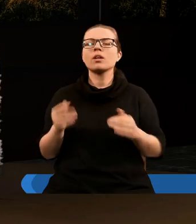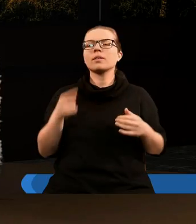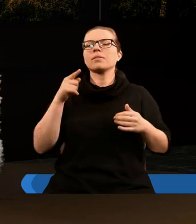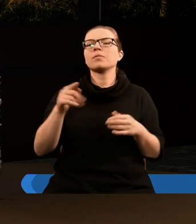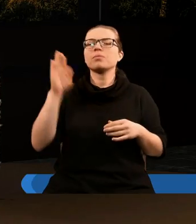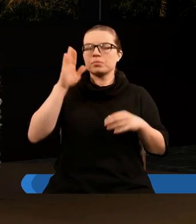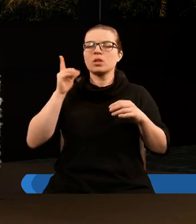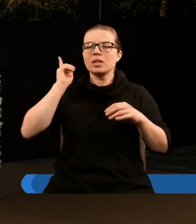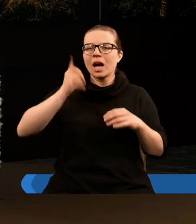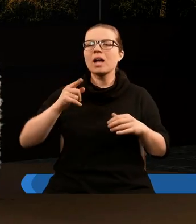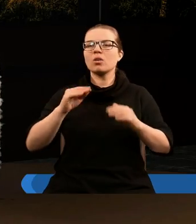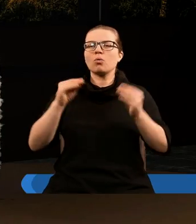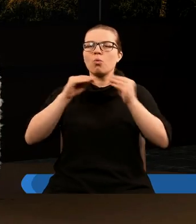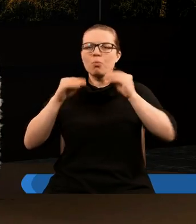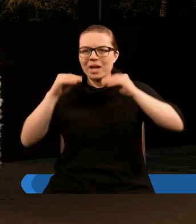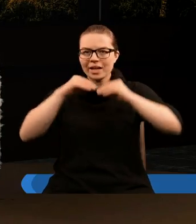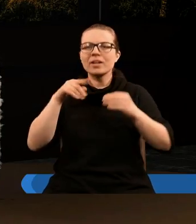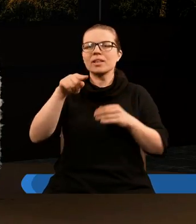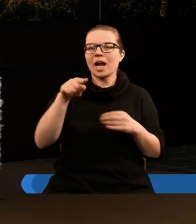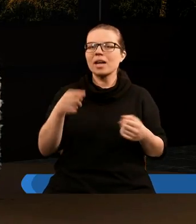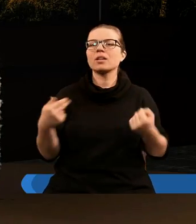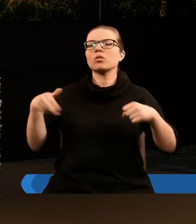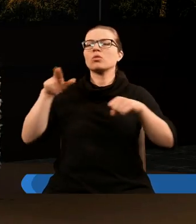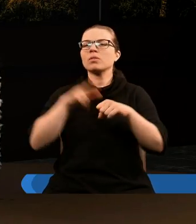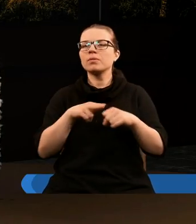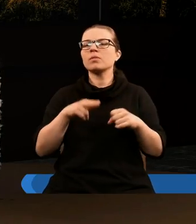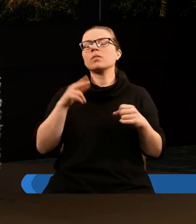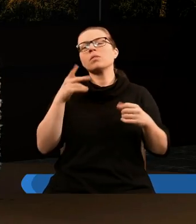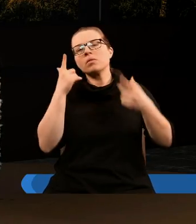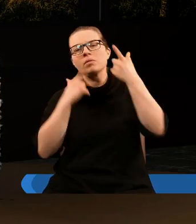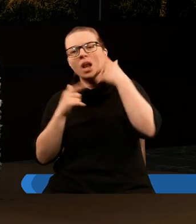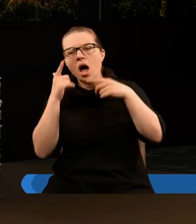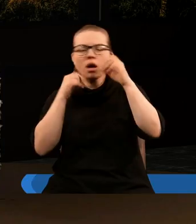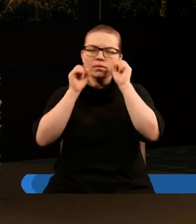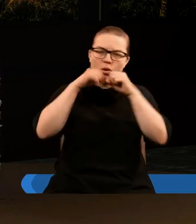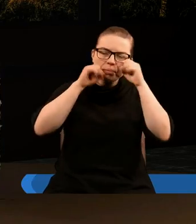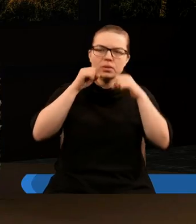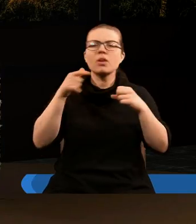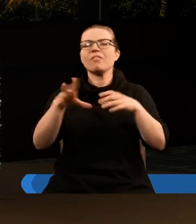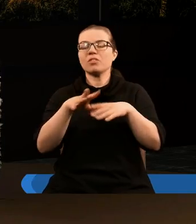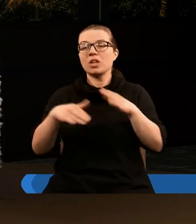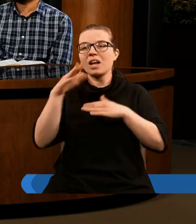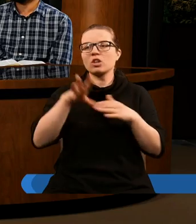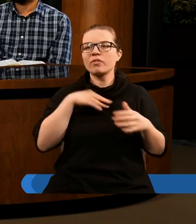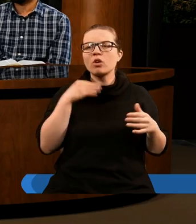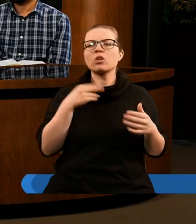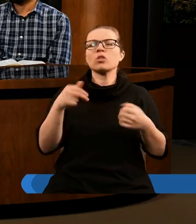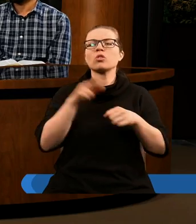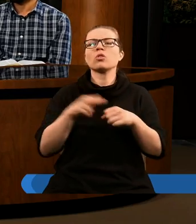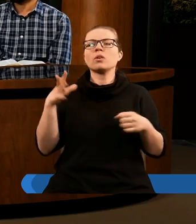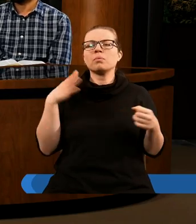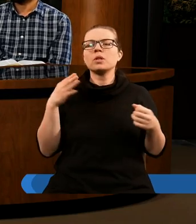który Pan Bóg kazał umieścić na tych, którzy wzdychali i lamentowali nad obrzydliwościami w świątyni, czyli którzy